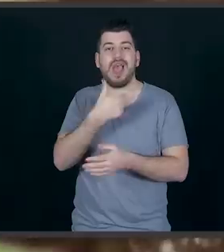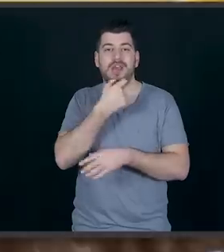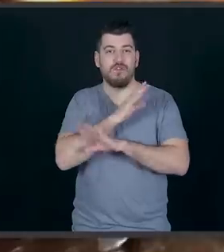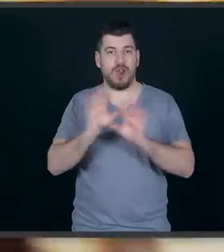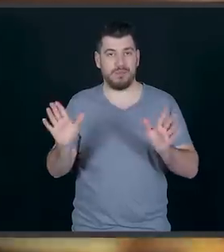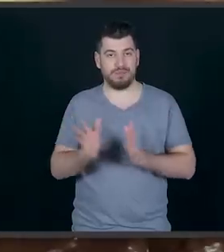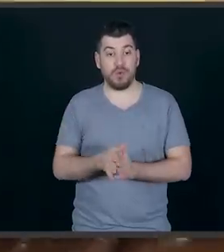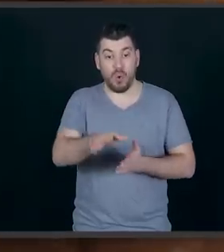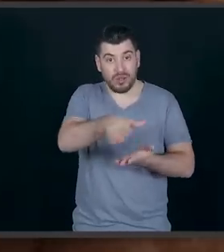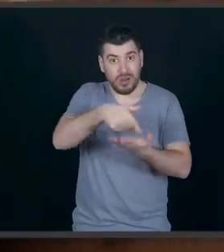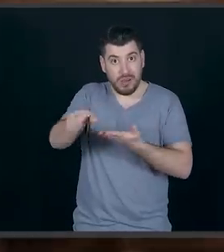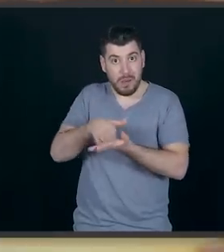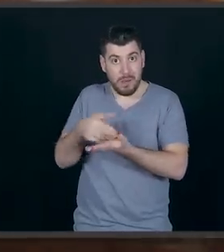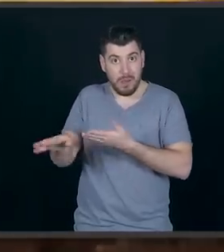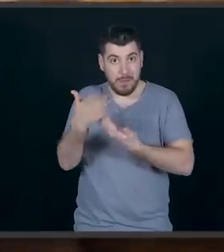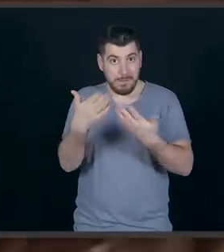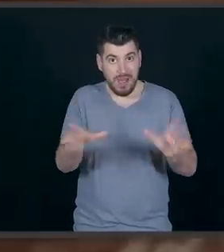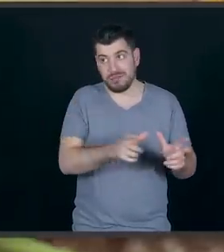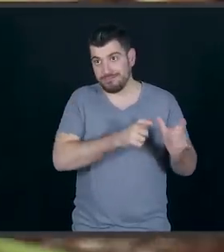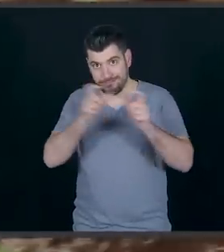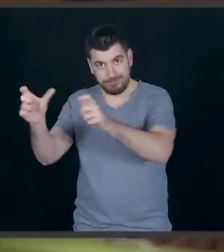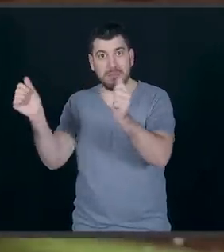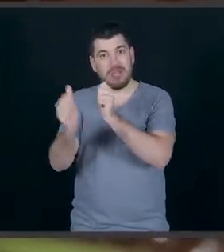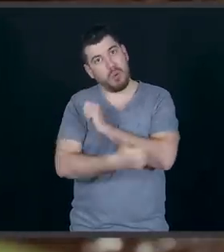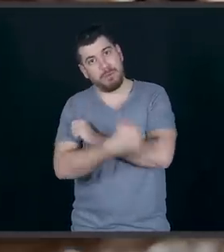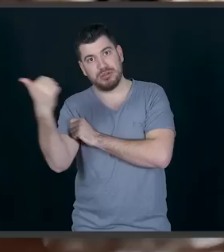Μόλις το απλώσουμε, το βάζουμε κατευθείαν στο ψυγείο.